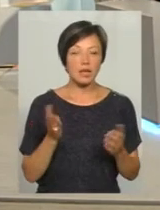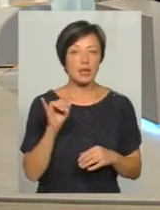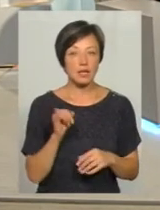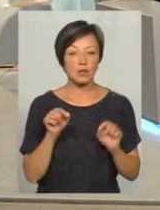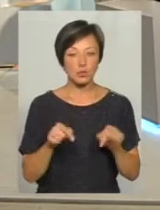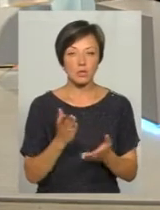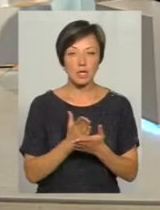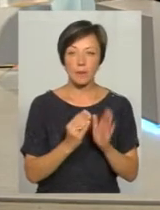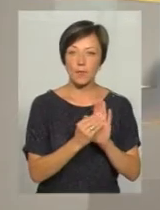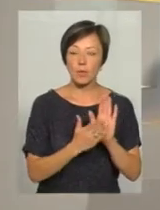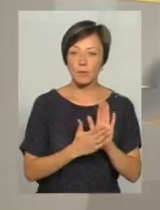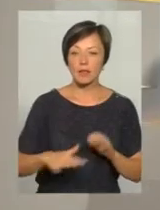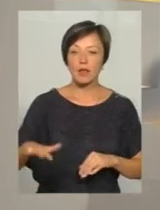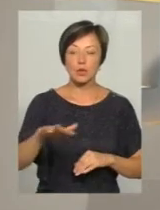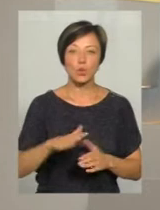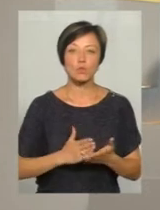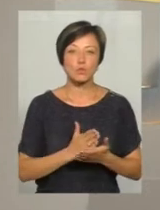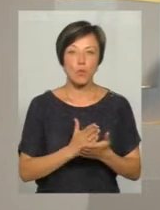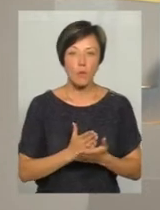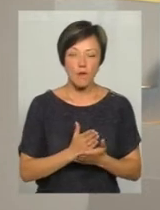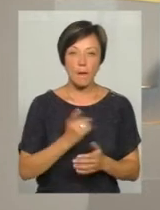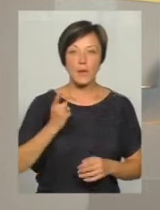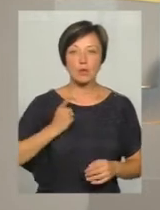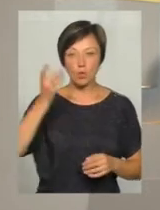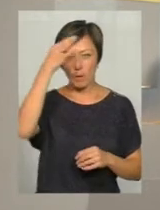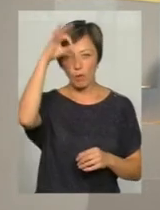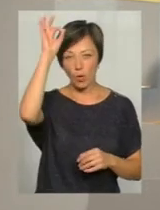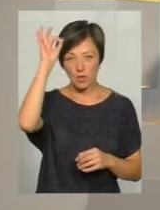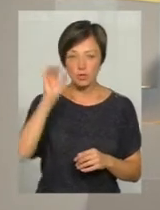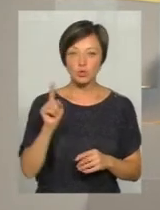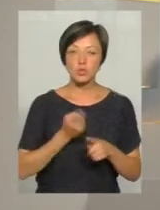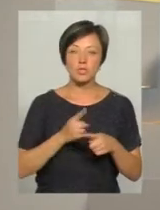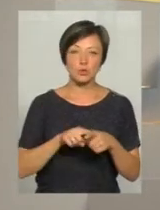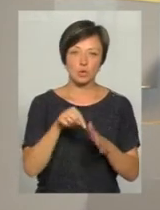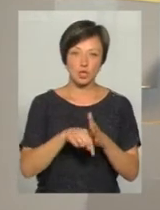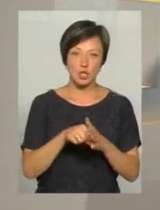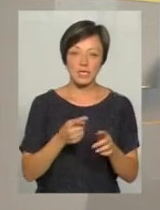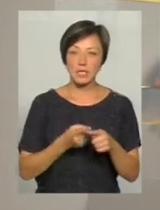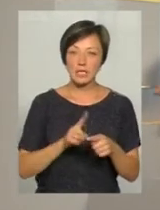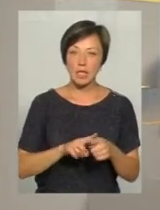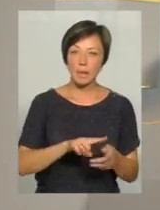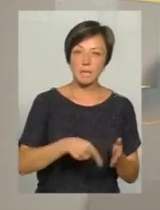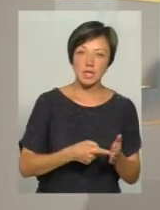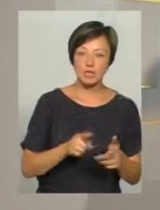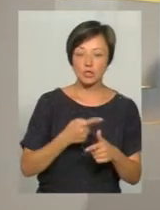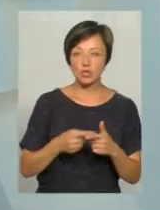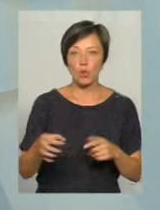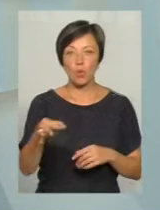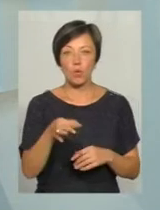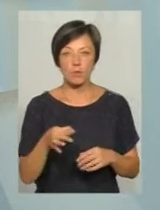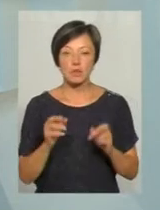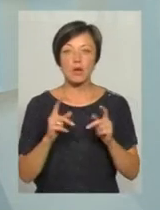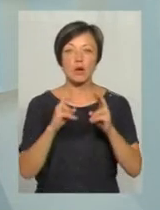така помітка, що на території, яку обслуговує саме патрульна поліція, що це означає? Це місто чи це область? Як у цьому